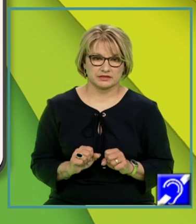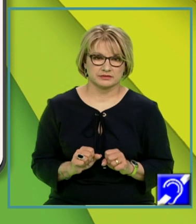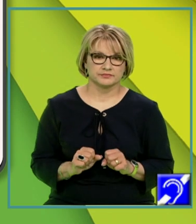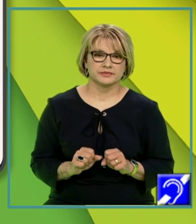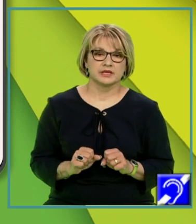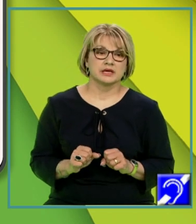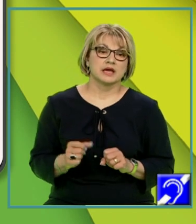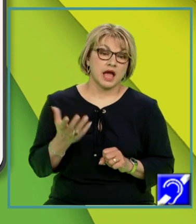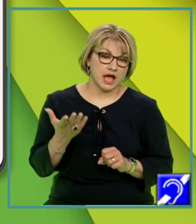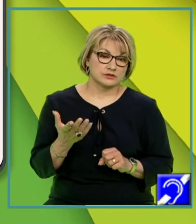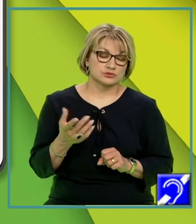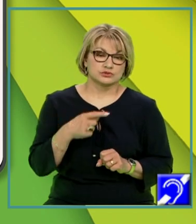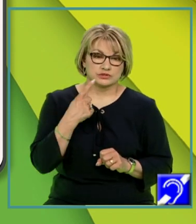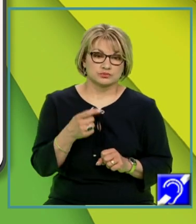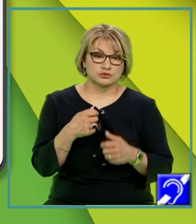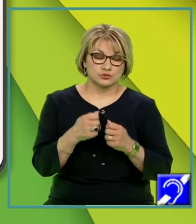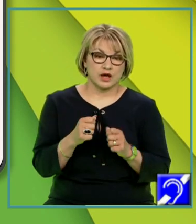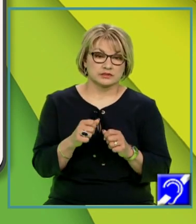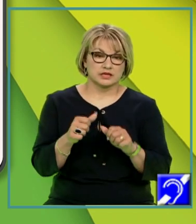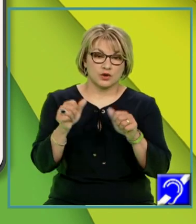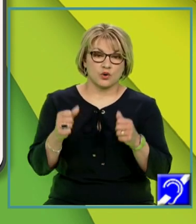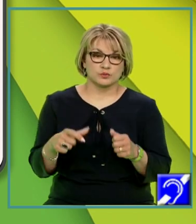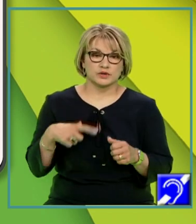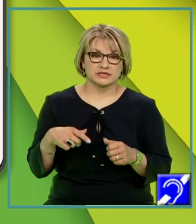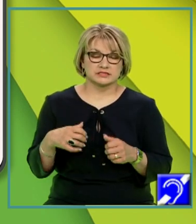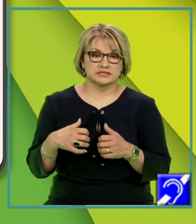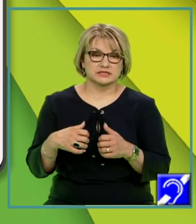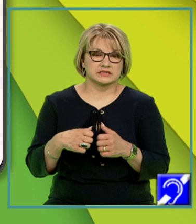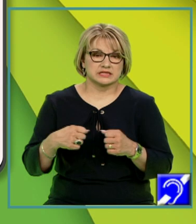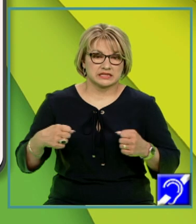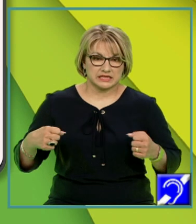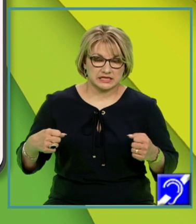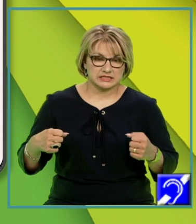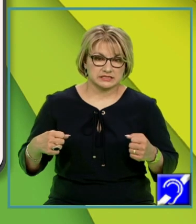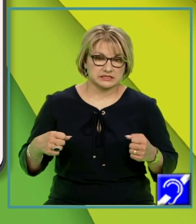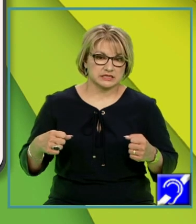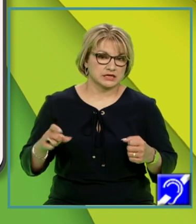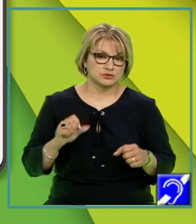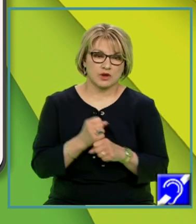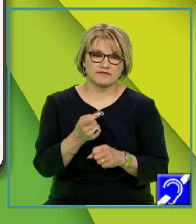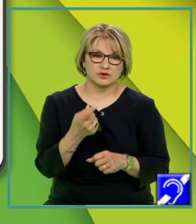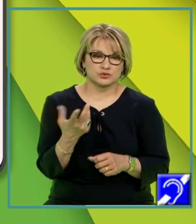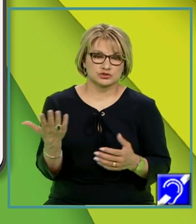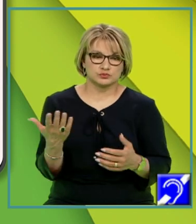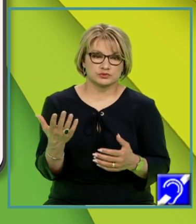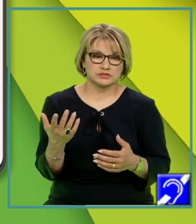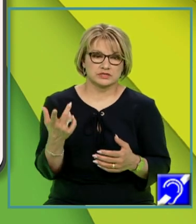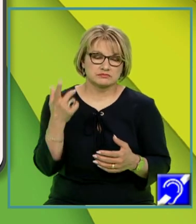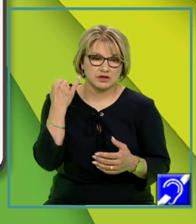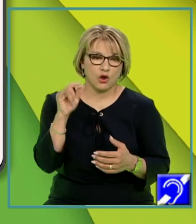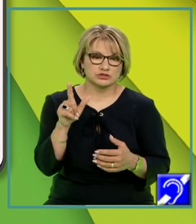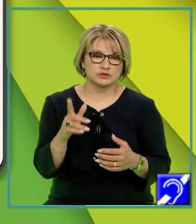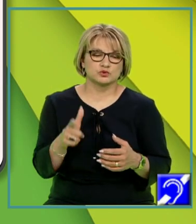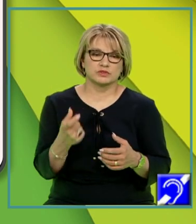conștient. Atunci când spun toate corpurile sunt întinse, nu am lărgit cât uși de puțin conceptul meu de corp și l-am desfăcut doar în